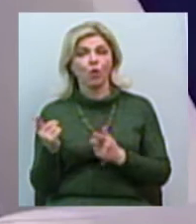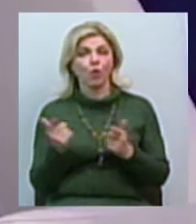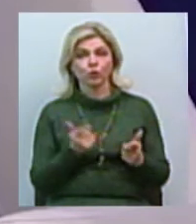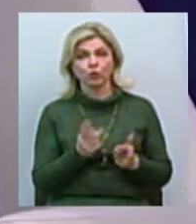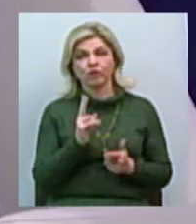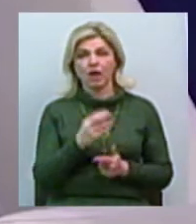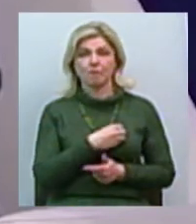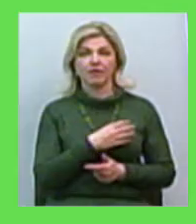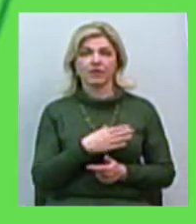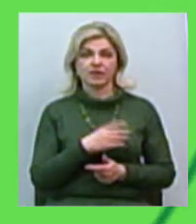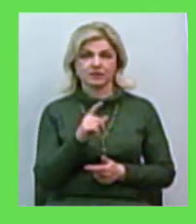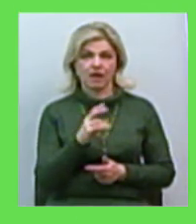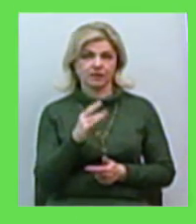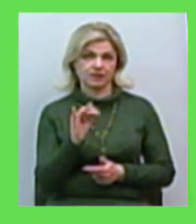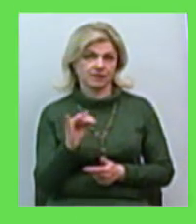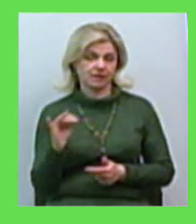приватизації.